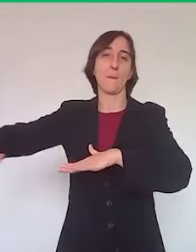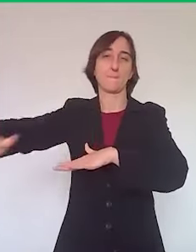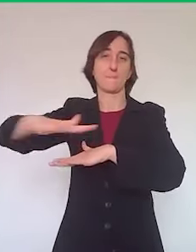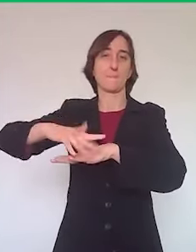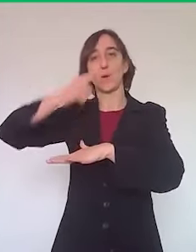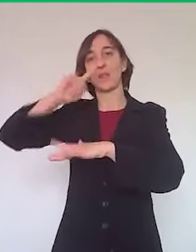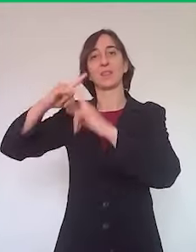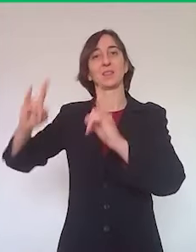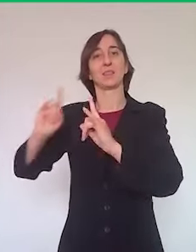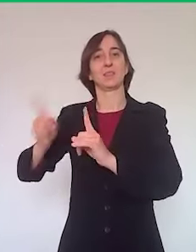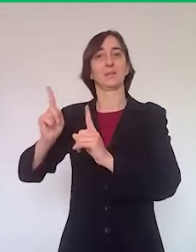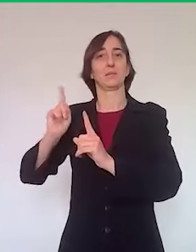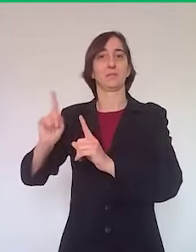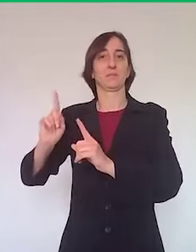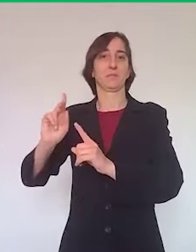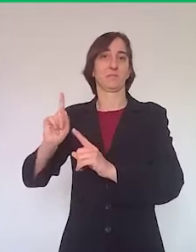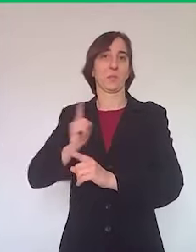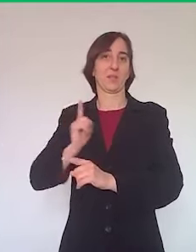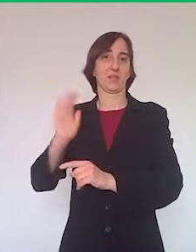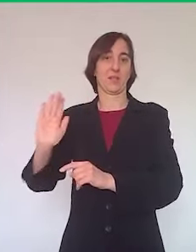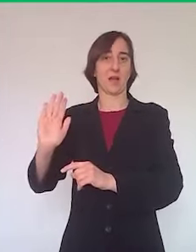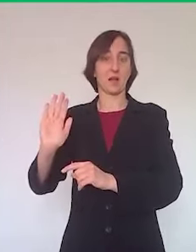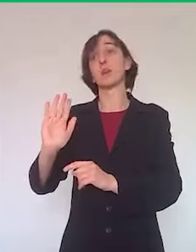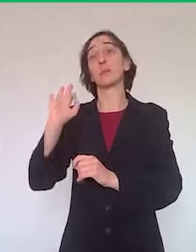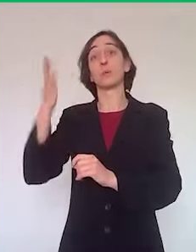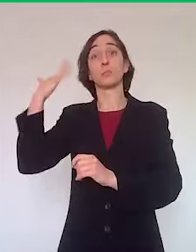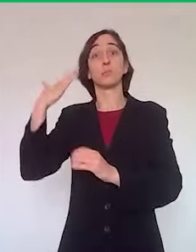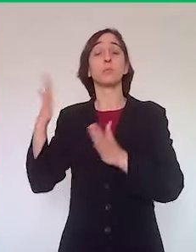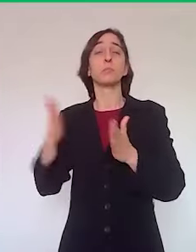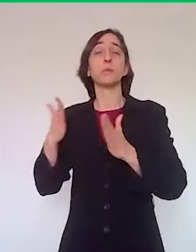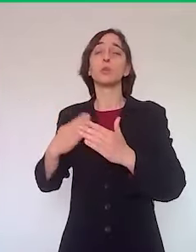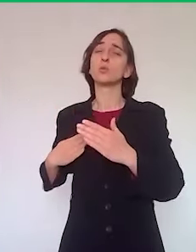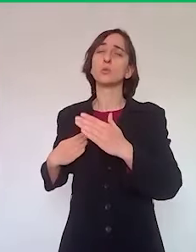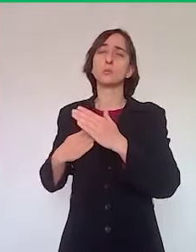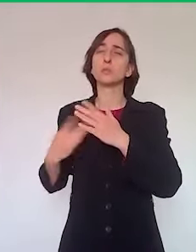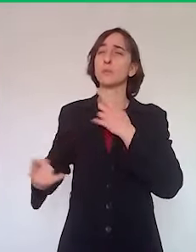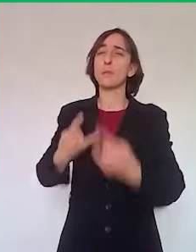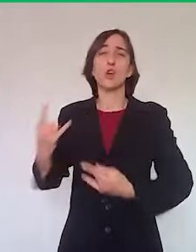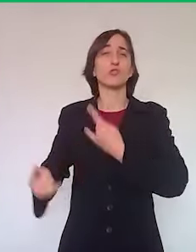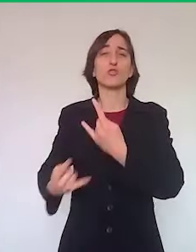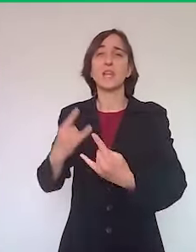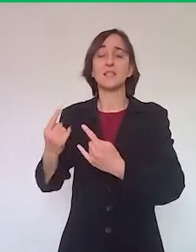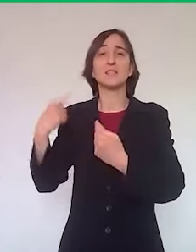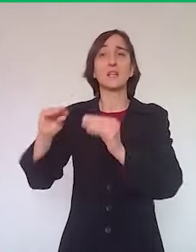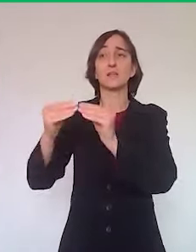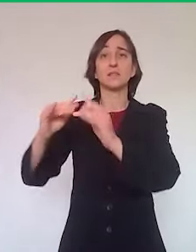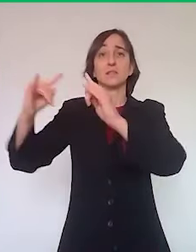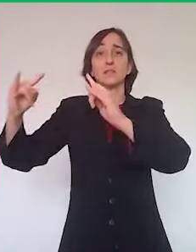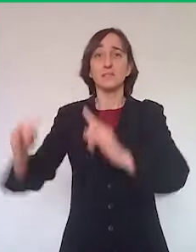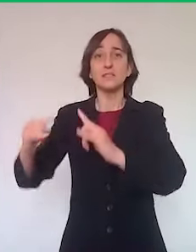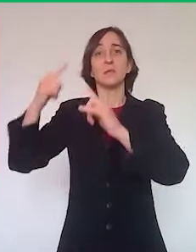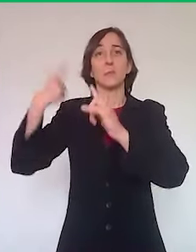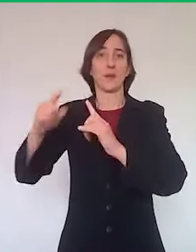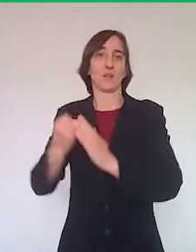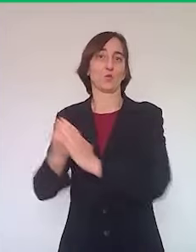acuto dell'emergenza era stato allestito per supportare l'ASL di Piacenza e il fatto che oggi non ce ne sia più bisogno credo che